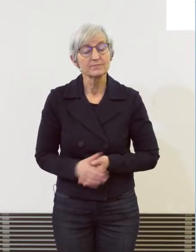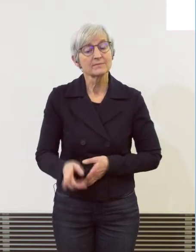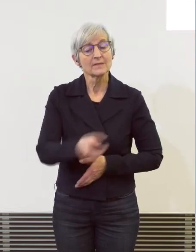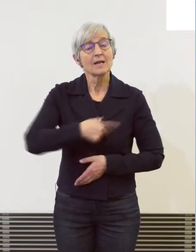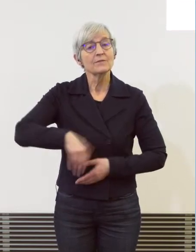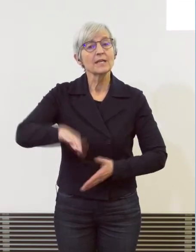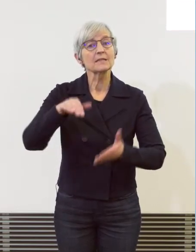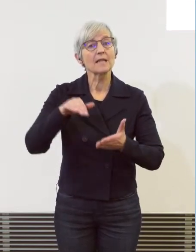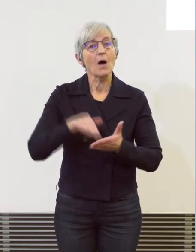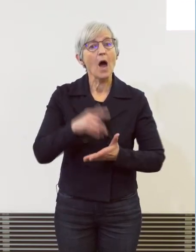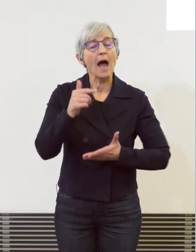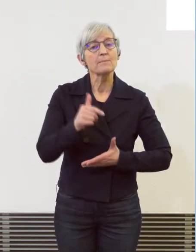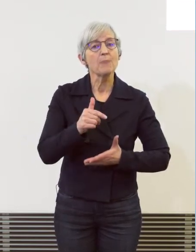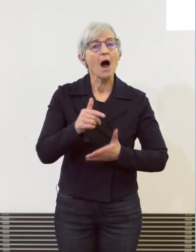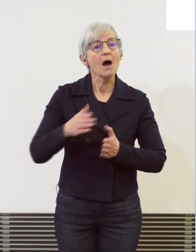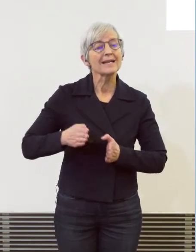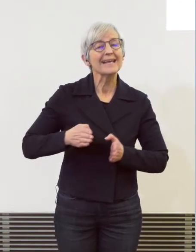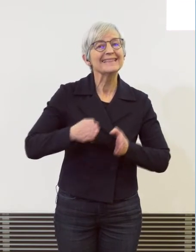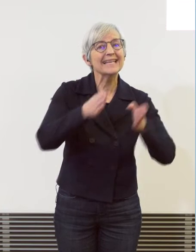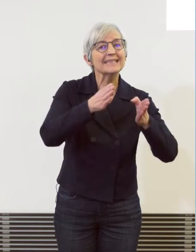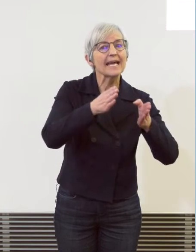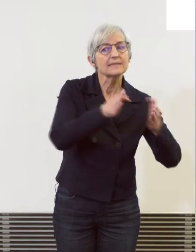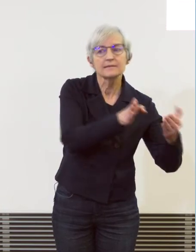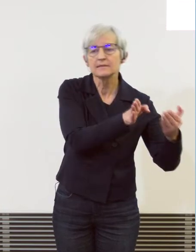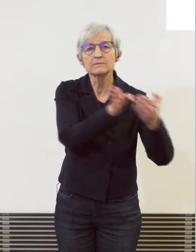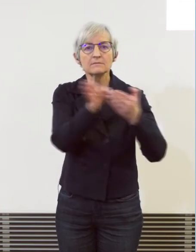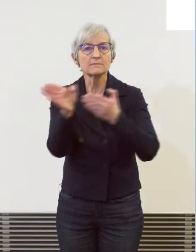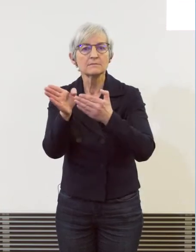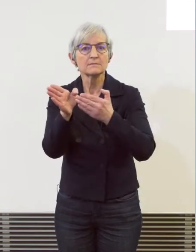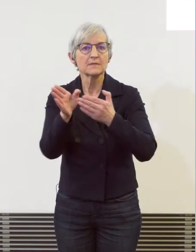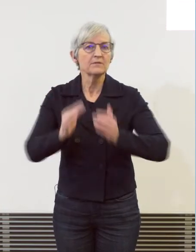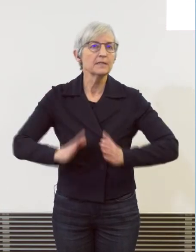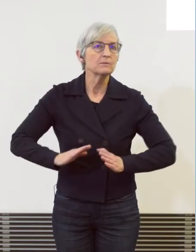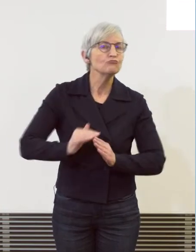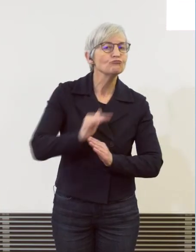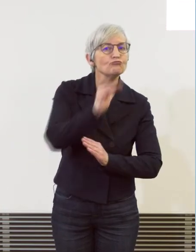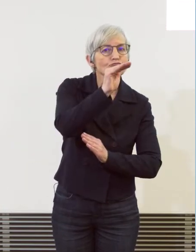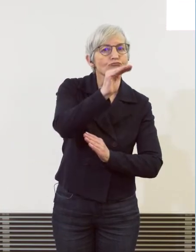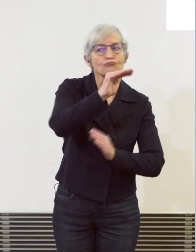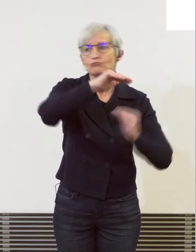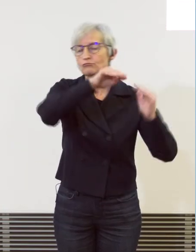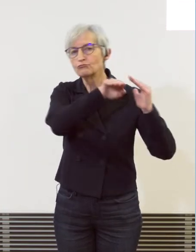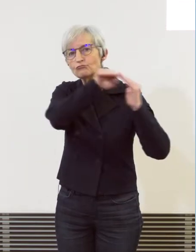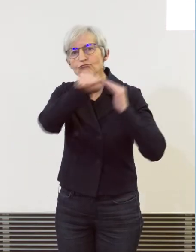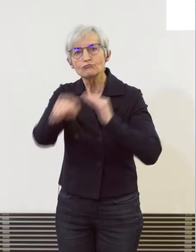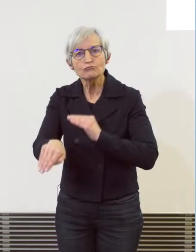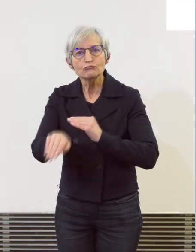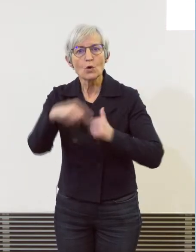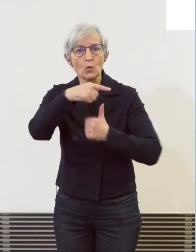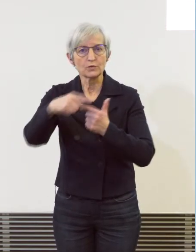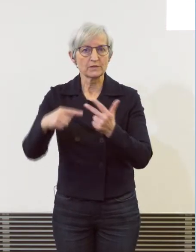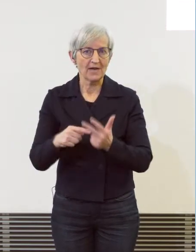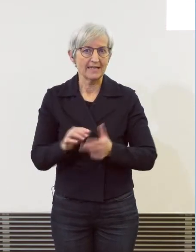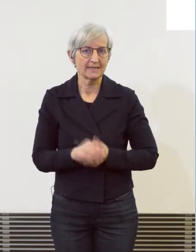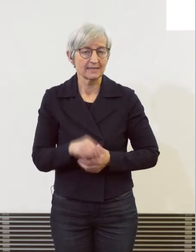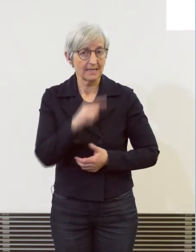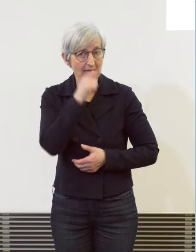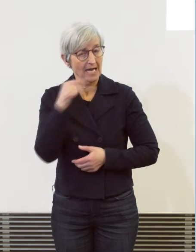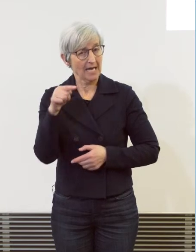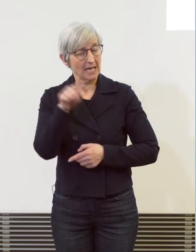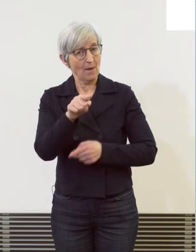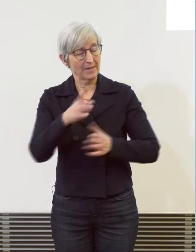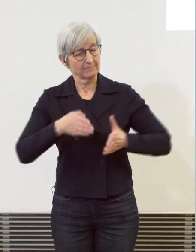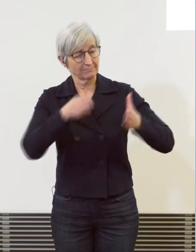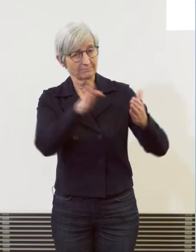Tendenzen im letzten Jahr und ich glaube, dass sich an diesen gegenläufigen Tendenzen auch die gesellschaftlichen Realitäten widerspiegeln.